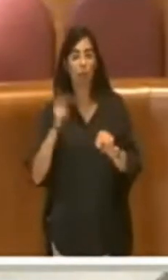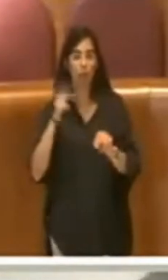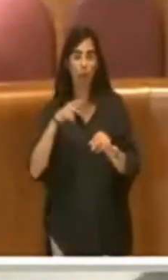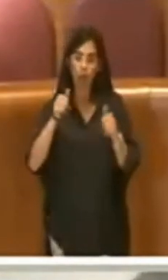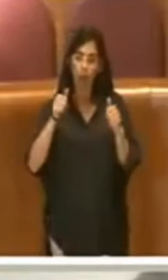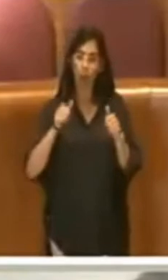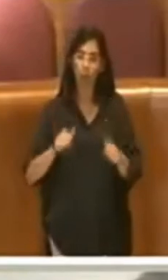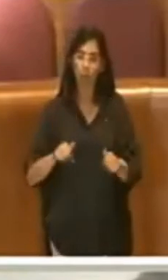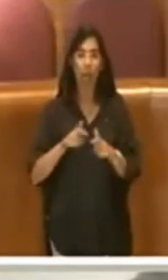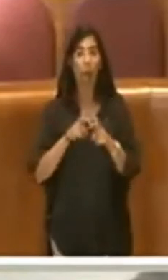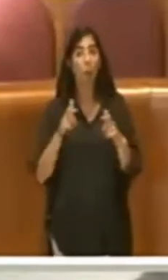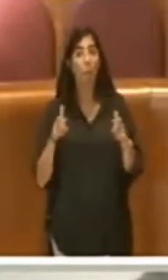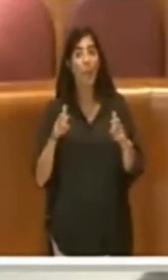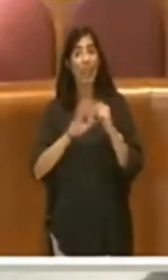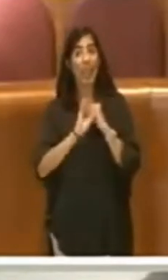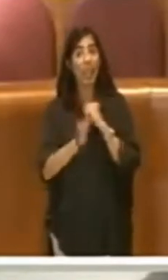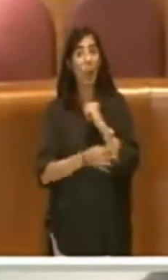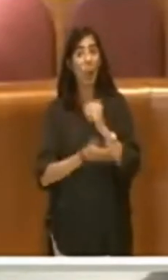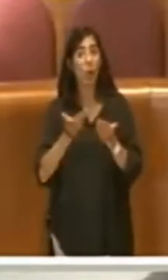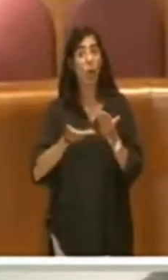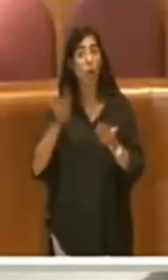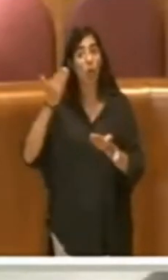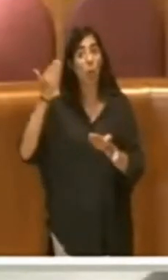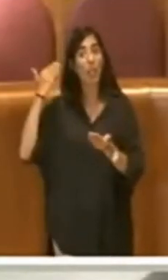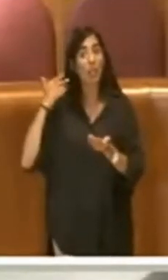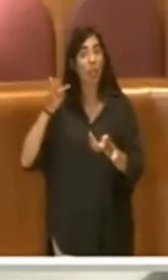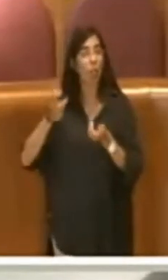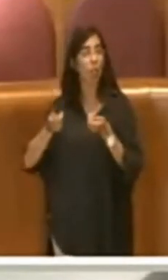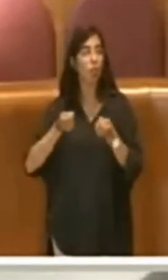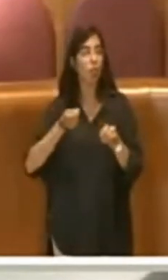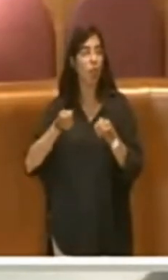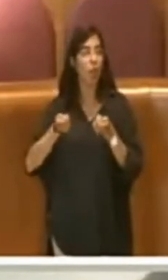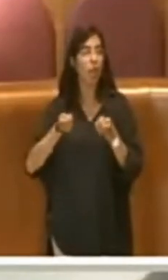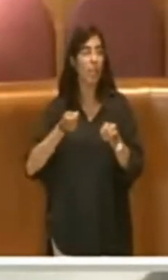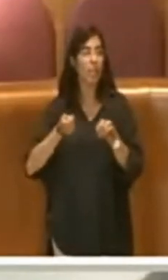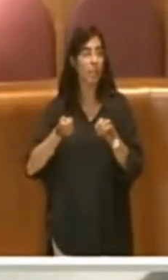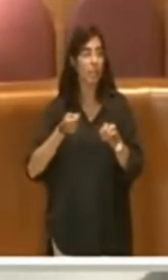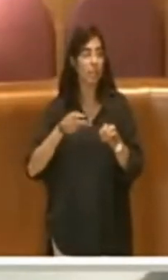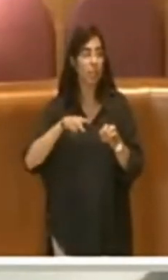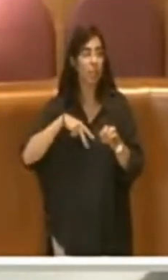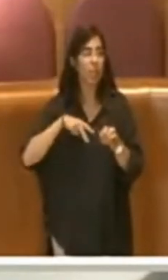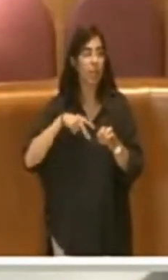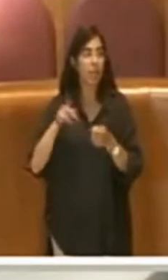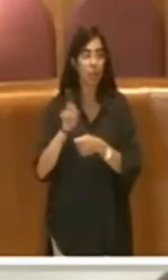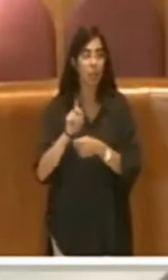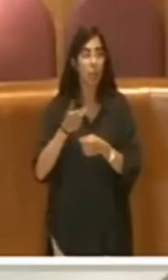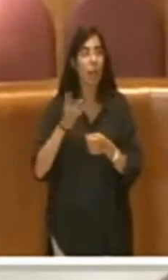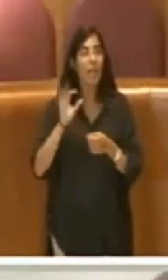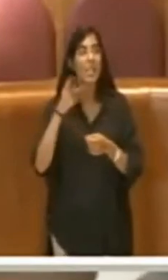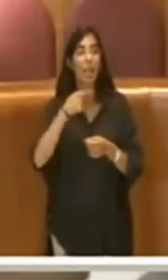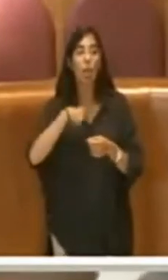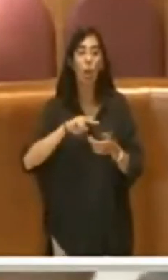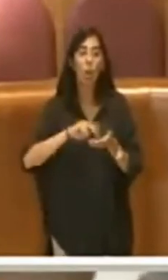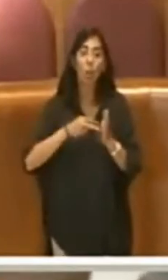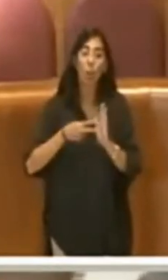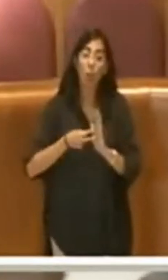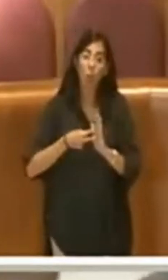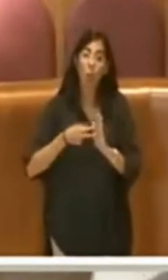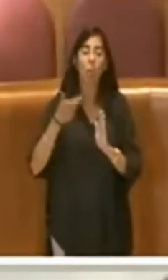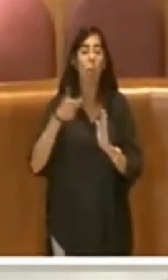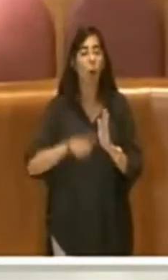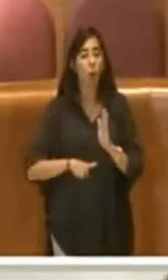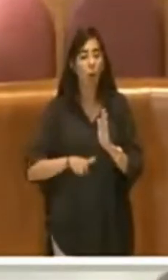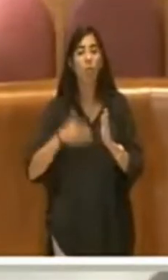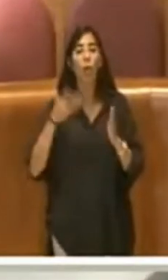rispetto al passato gestiti dal privato, ebbene se noi stiamo avendo dei problemi è proprio perché era stato fatto